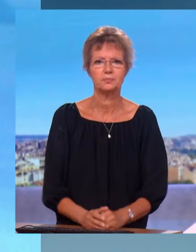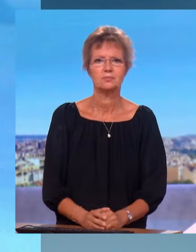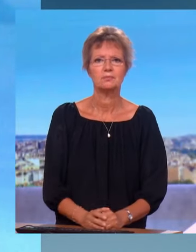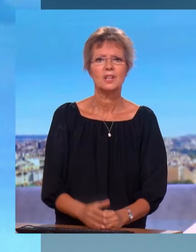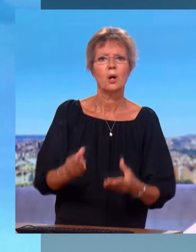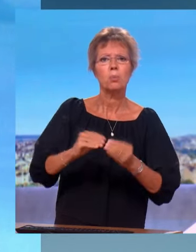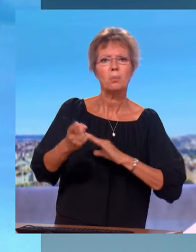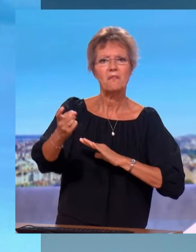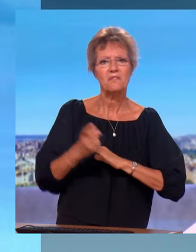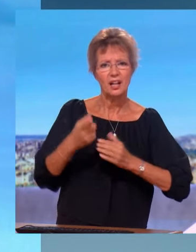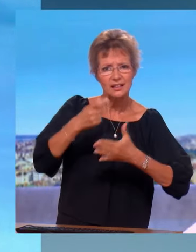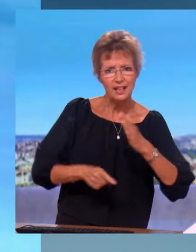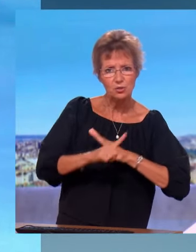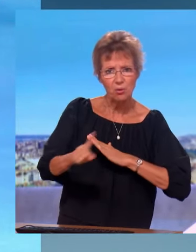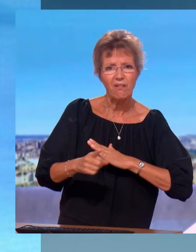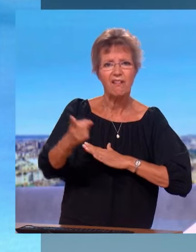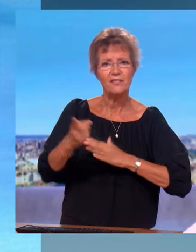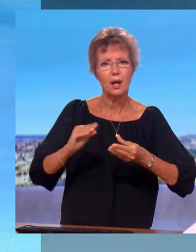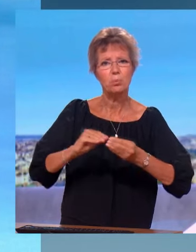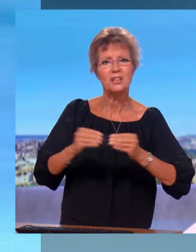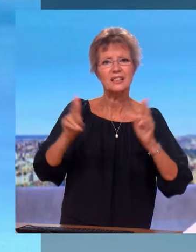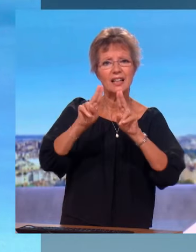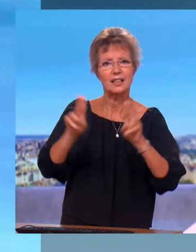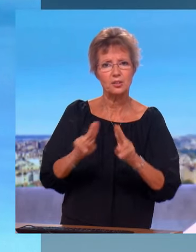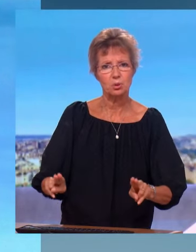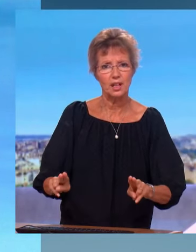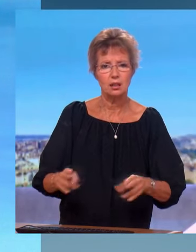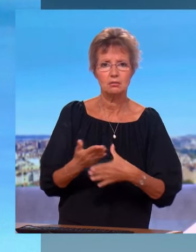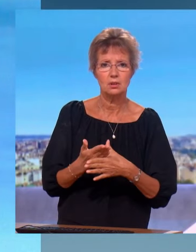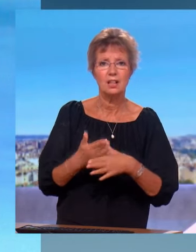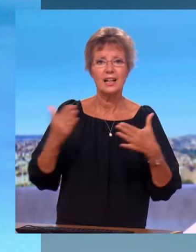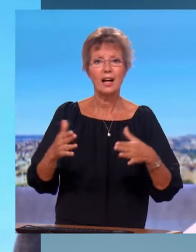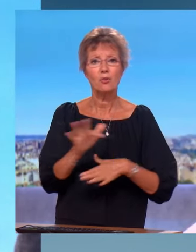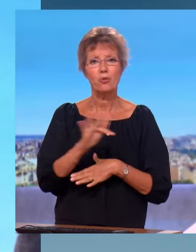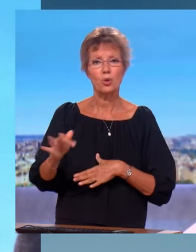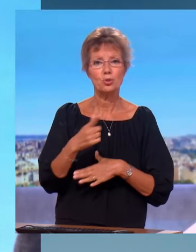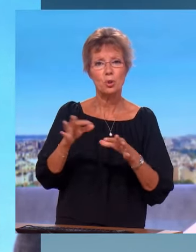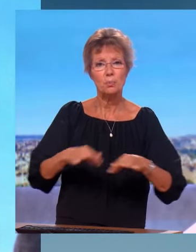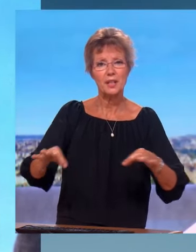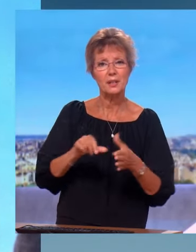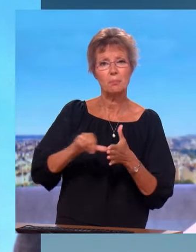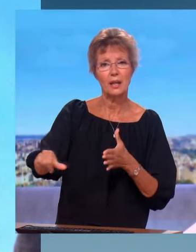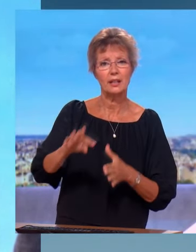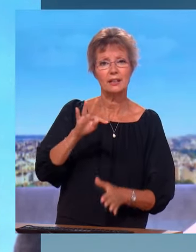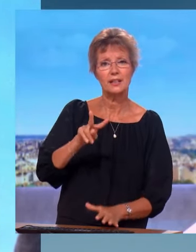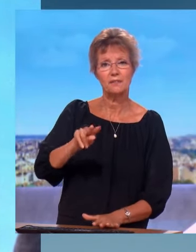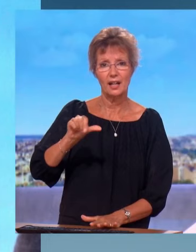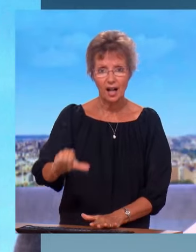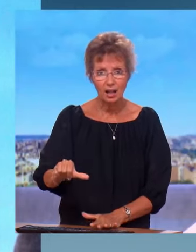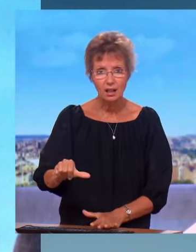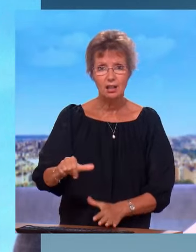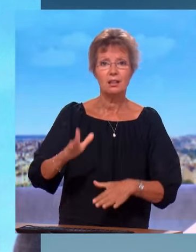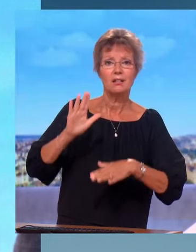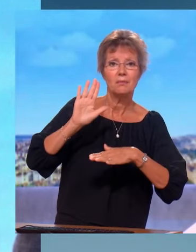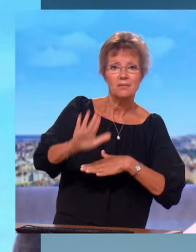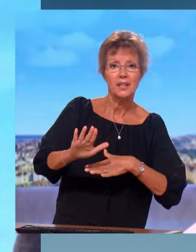cause des taxes, c'est à cause de la géopolitique internationale, n pas de solution miracle. On est le seul pays à payer une TVA sur le pétrole et une TVA sur la TICPE. Nous,